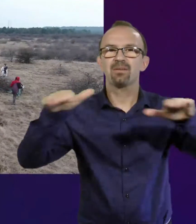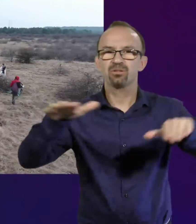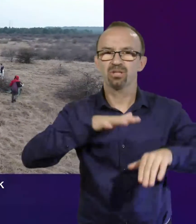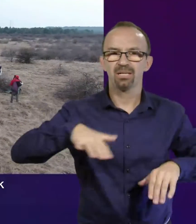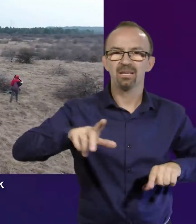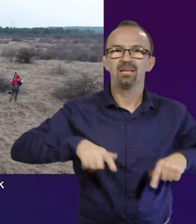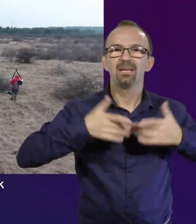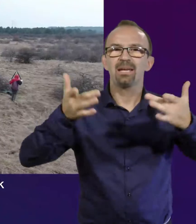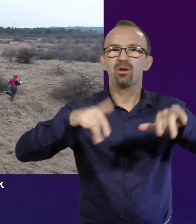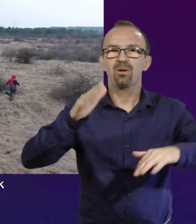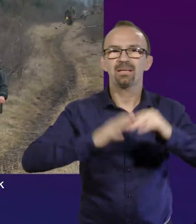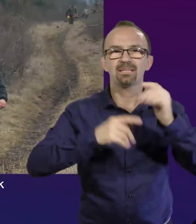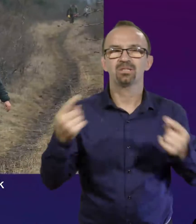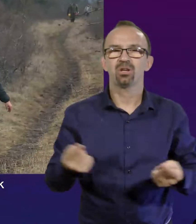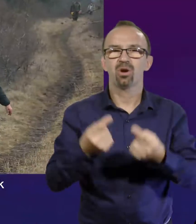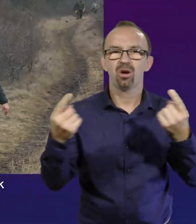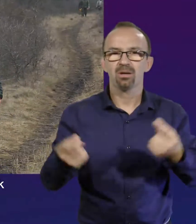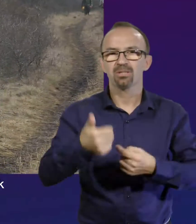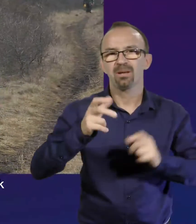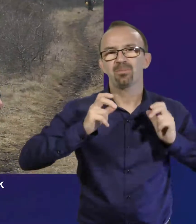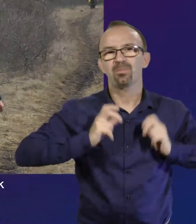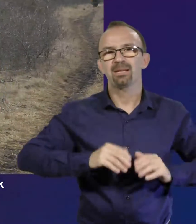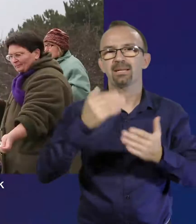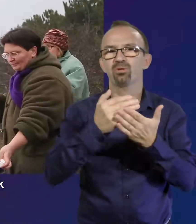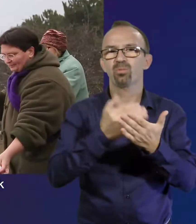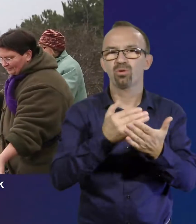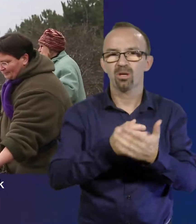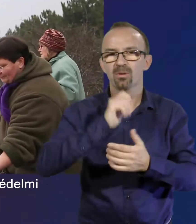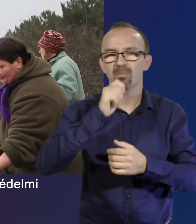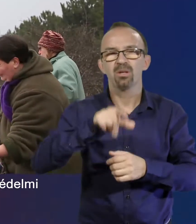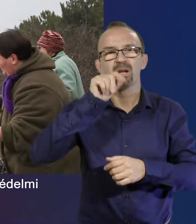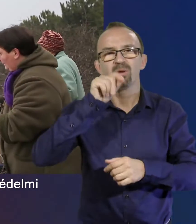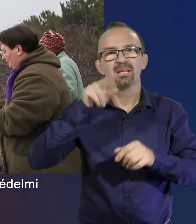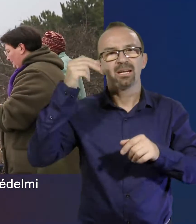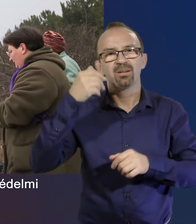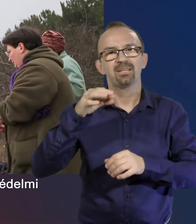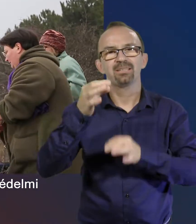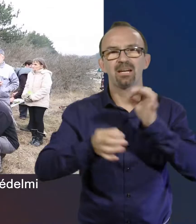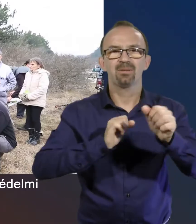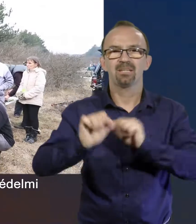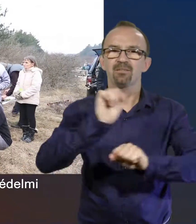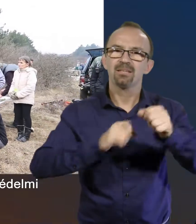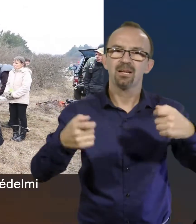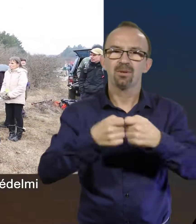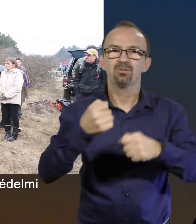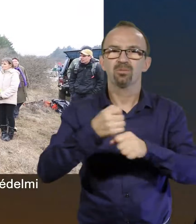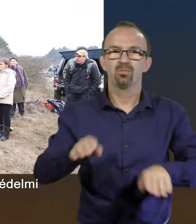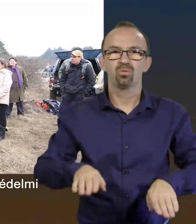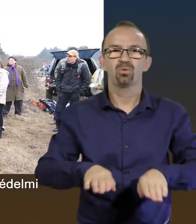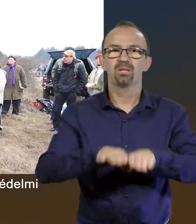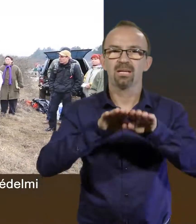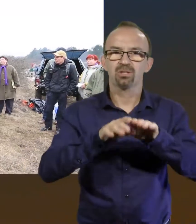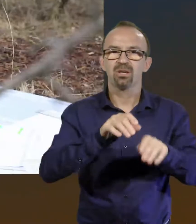területét. Az élőhelykezelési akció egyik pihentető programjaként a Magyar Madártani és Természetvédelmi Egyesület